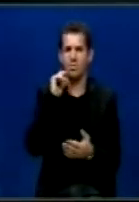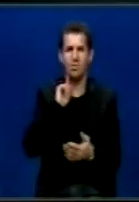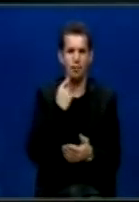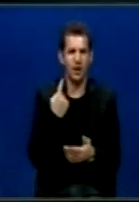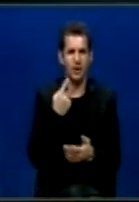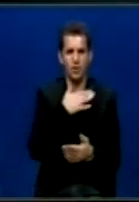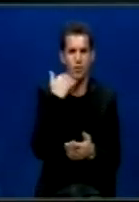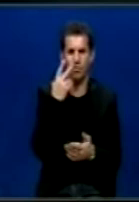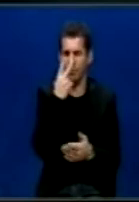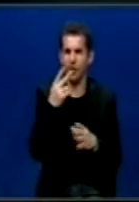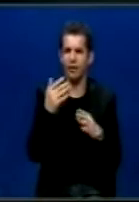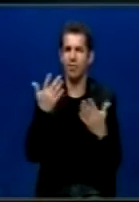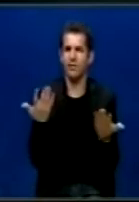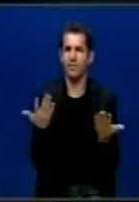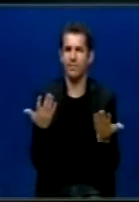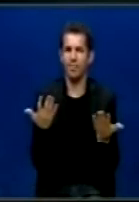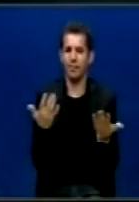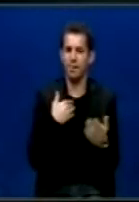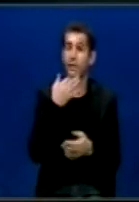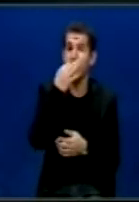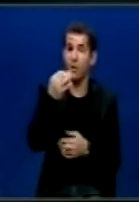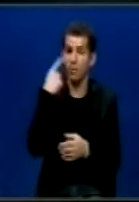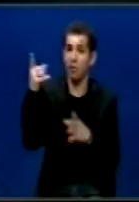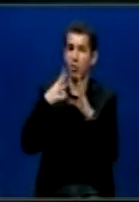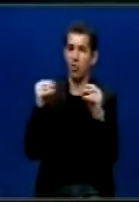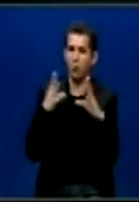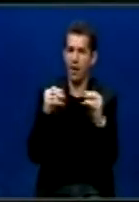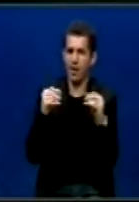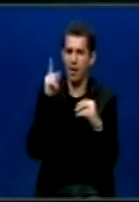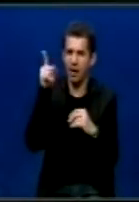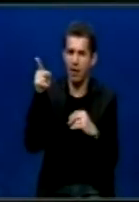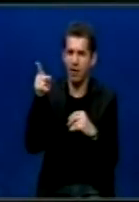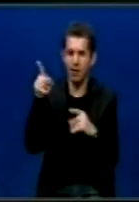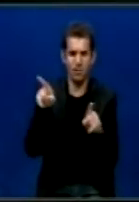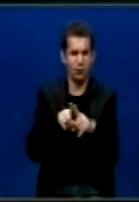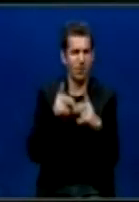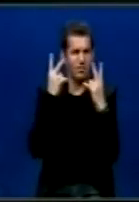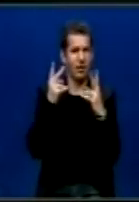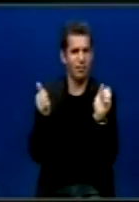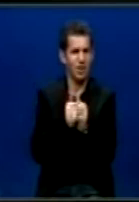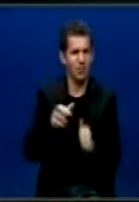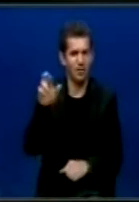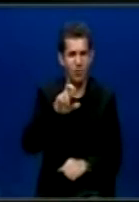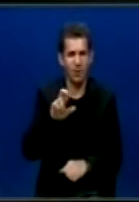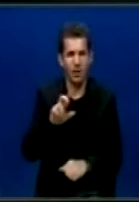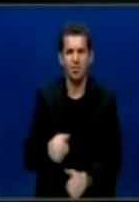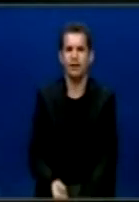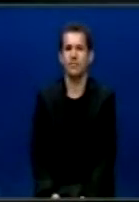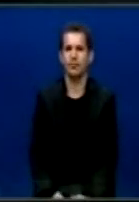kashë. Unë shtroj pyetjen nëse Rumania ndanë të njëtat vlera ma ato të bashkimit evropian.